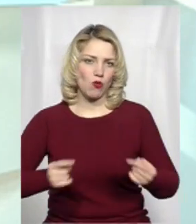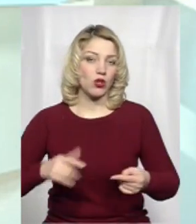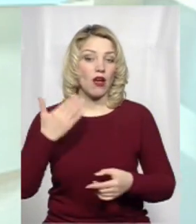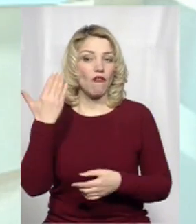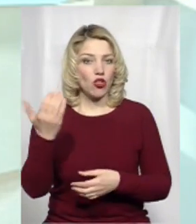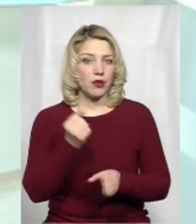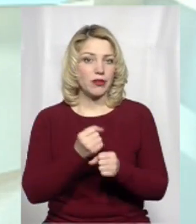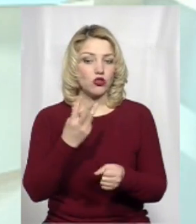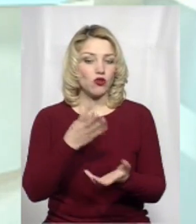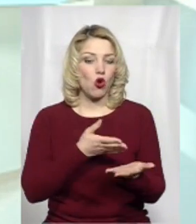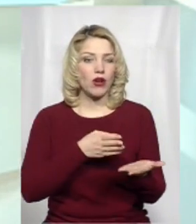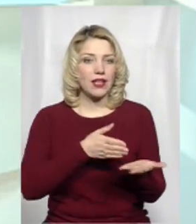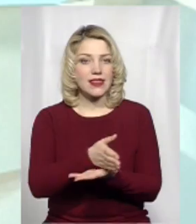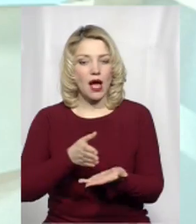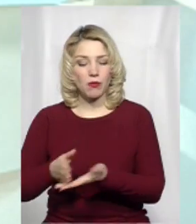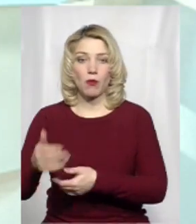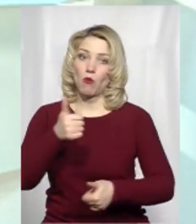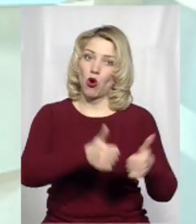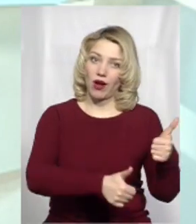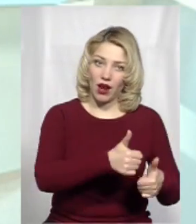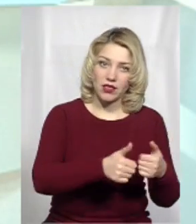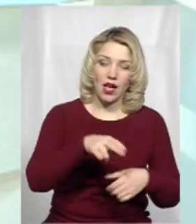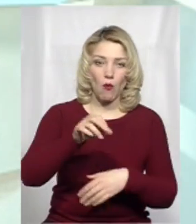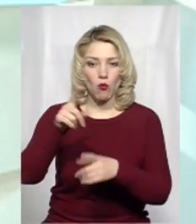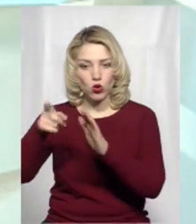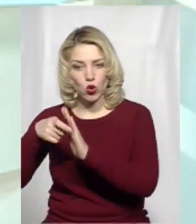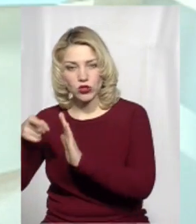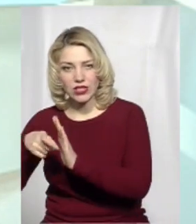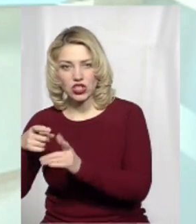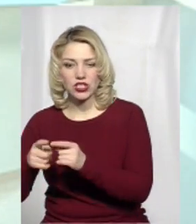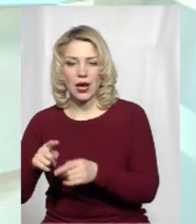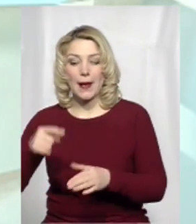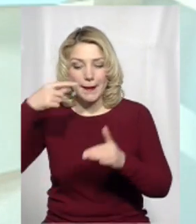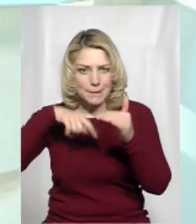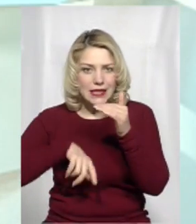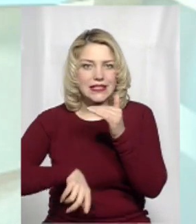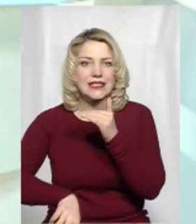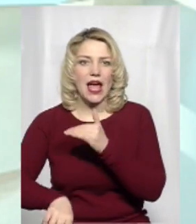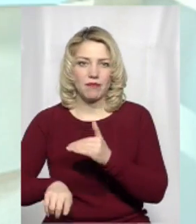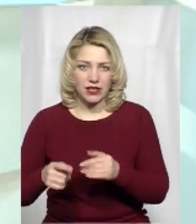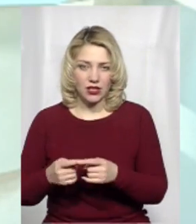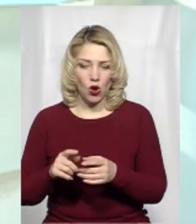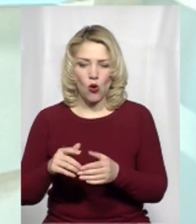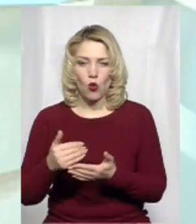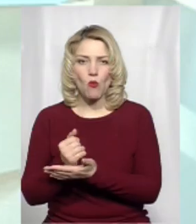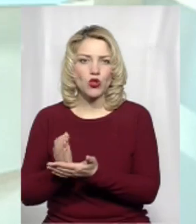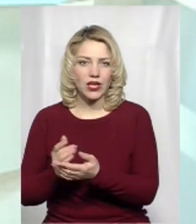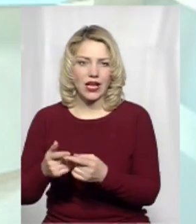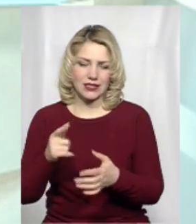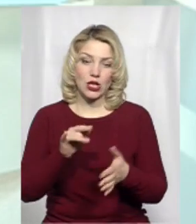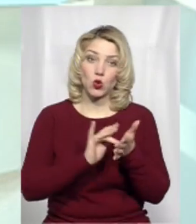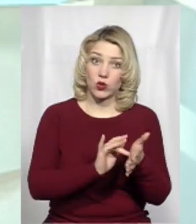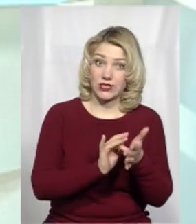кількох напрямків. Це і по грантах, це дослідження підземних комунікацій, це і туристичні